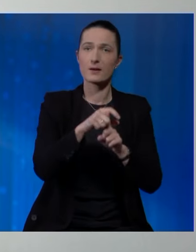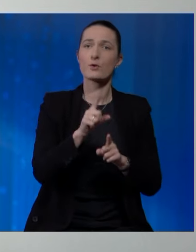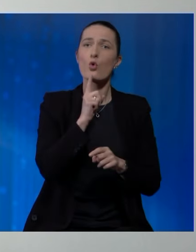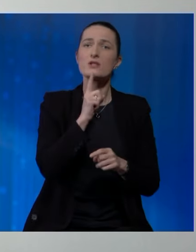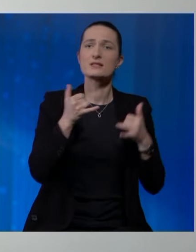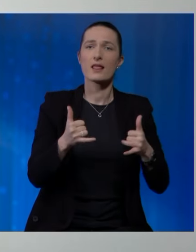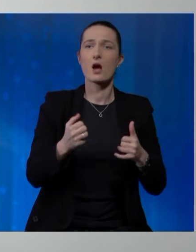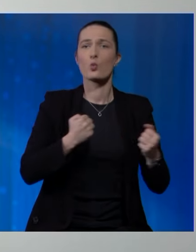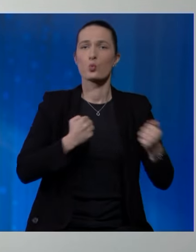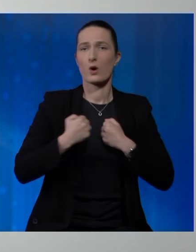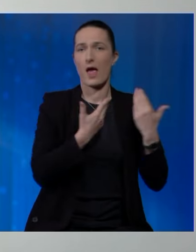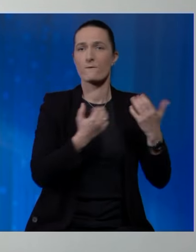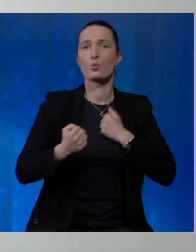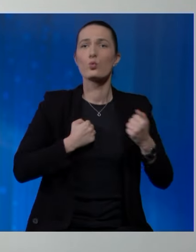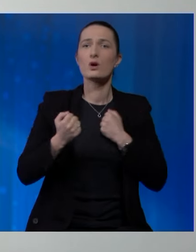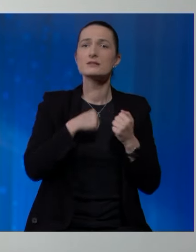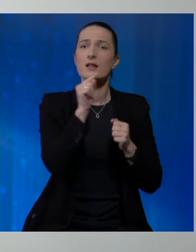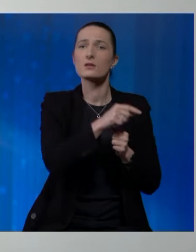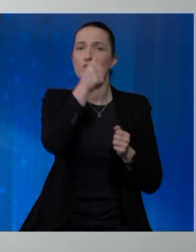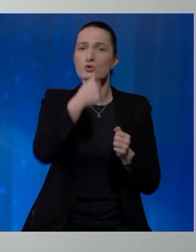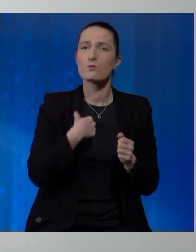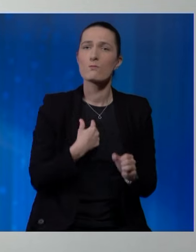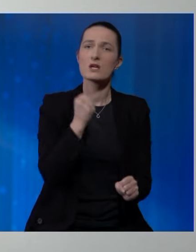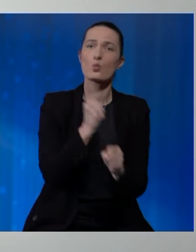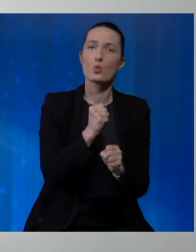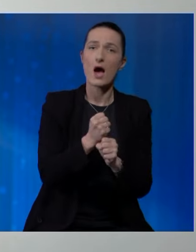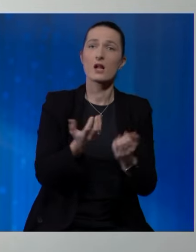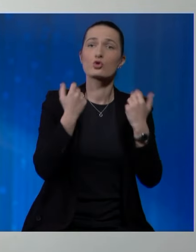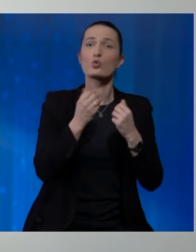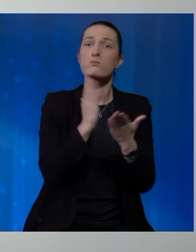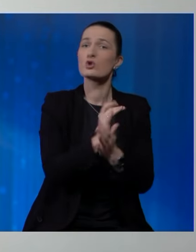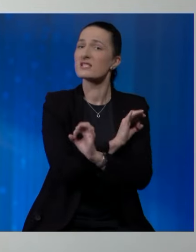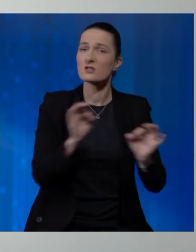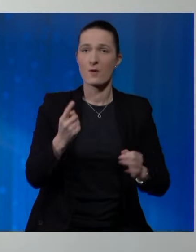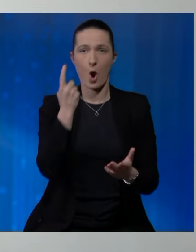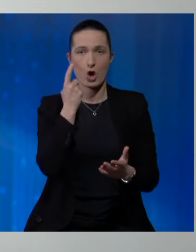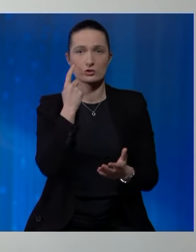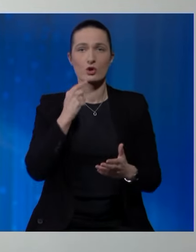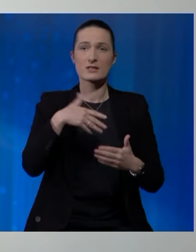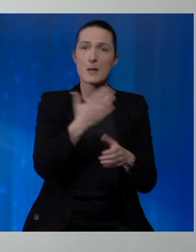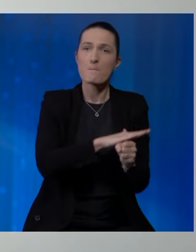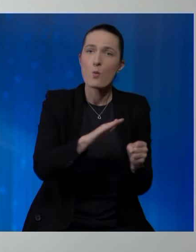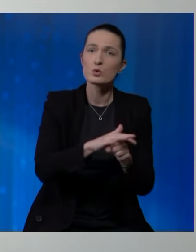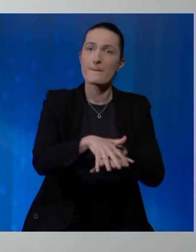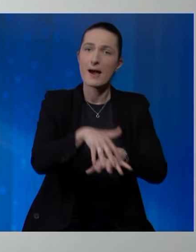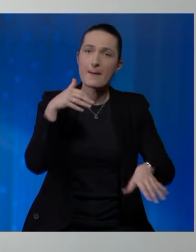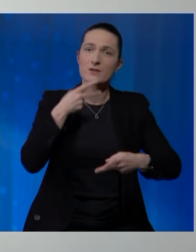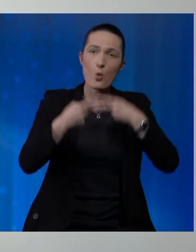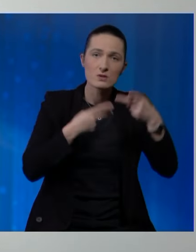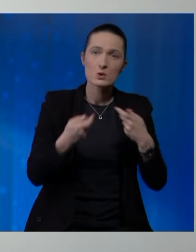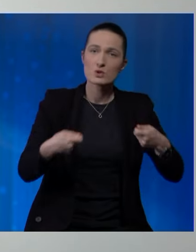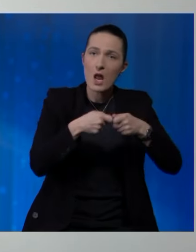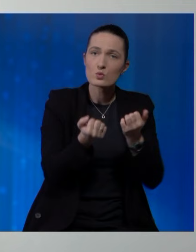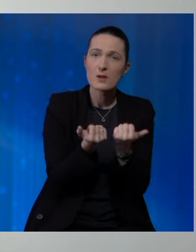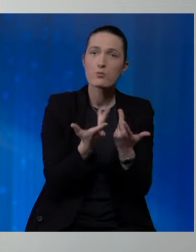koji sada kuka za tim što smo mi uradili, ono što je bilo sasvim logično, da se popune parlamentarne komisije u skladu sa